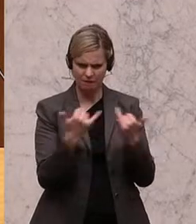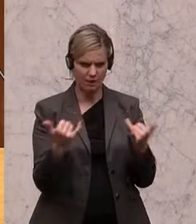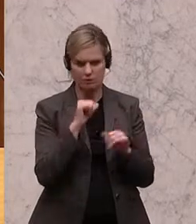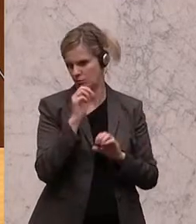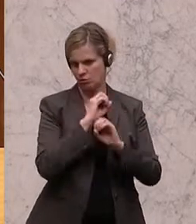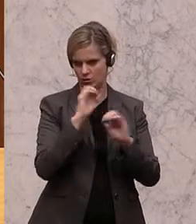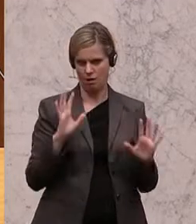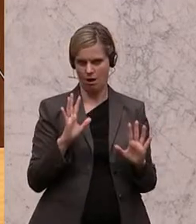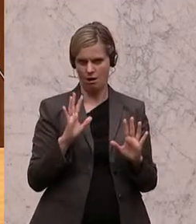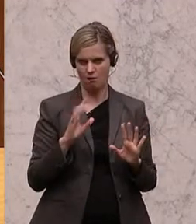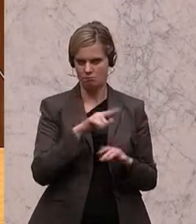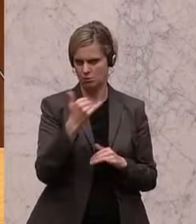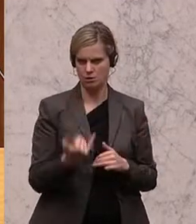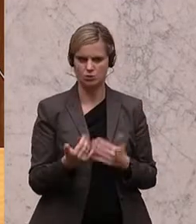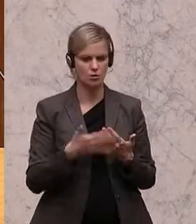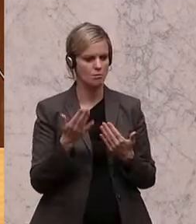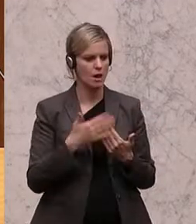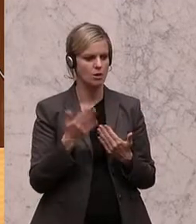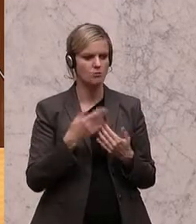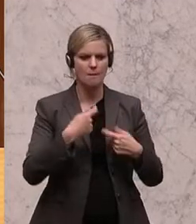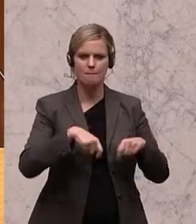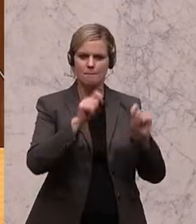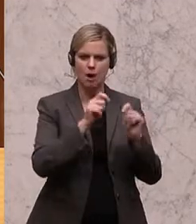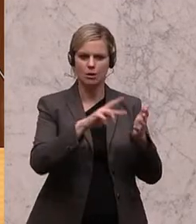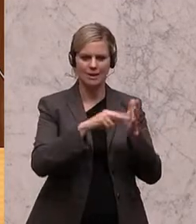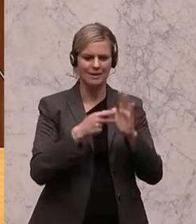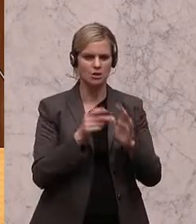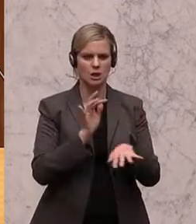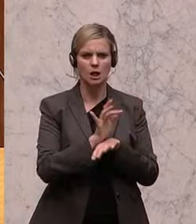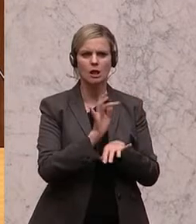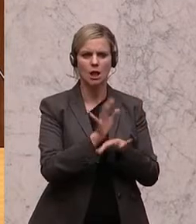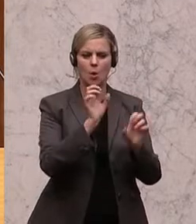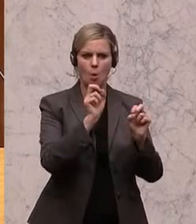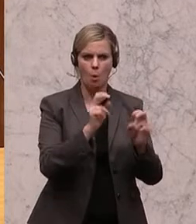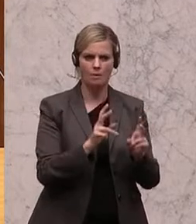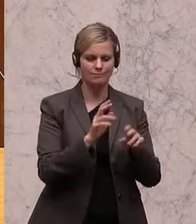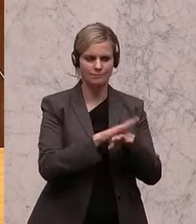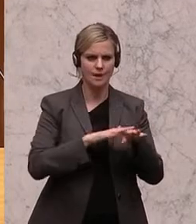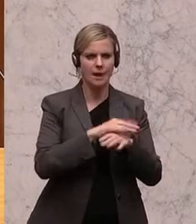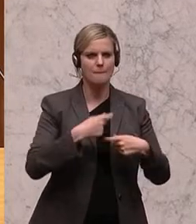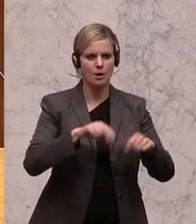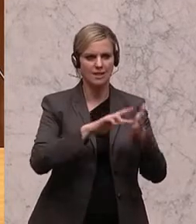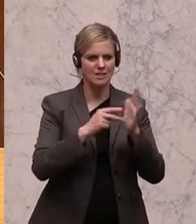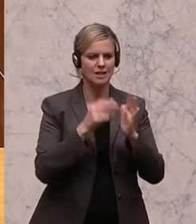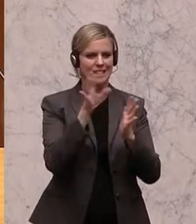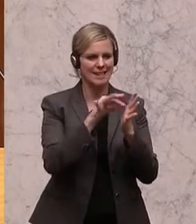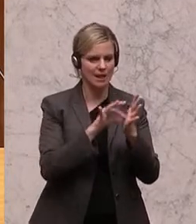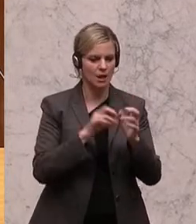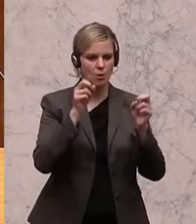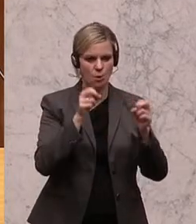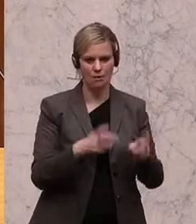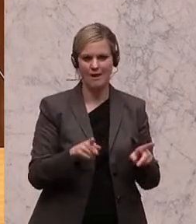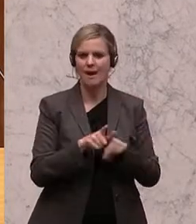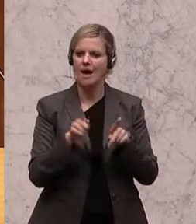Beispiel unklar, wenn da jetzt zum Beispiel pautechnische Kriterien okay sind, aber ein Projekt der Flächenwidmung